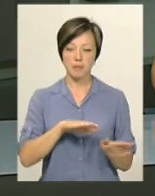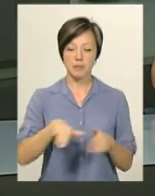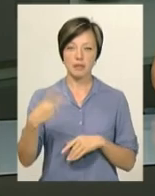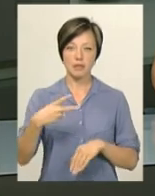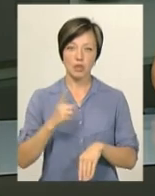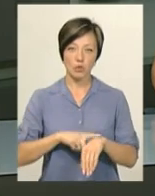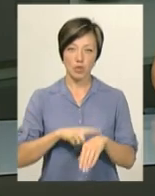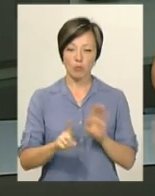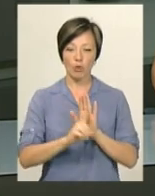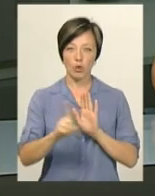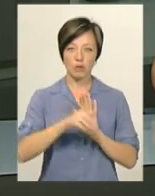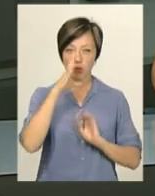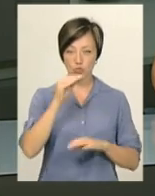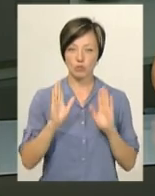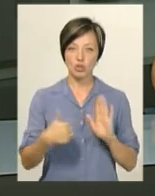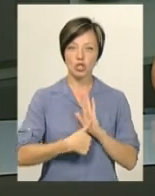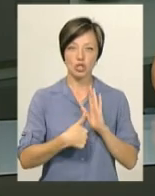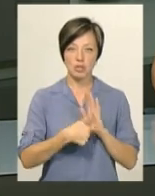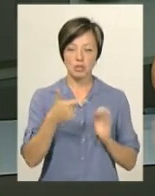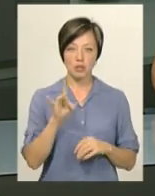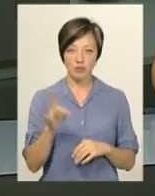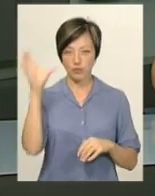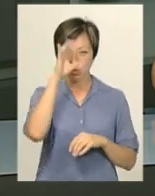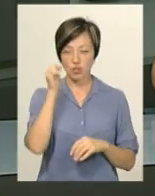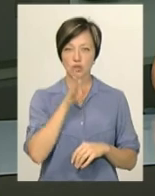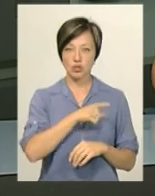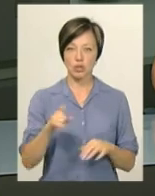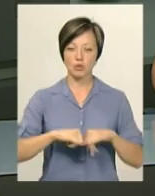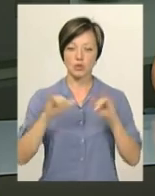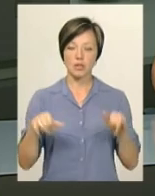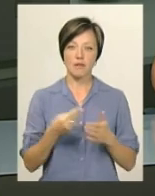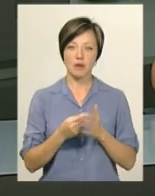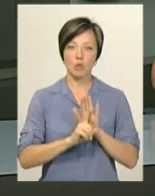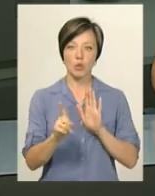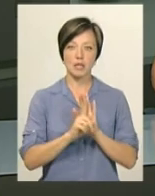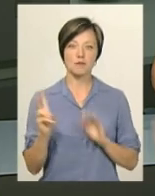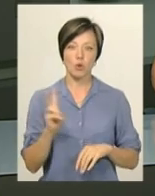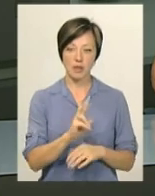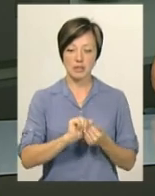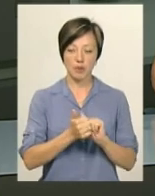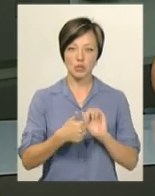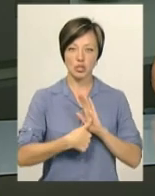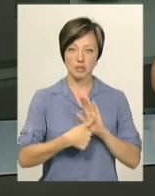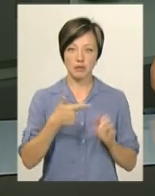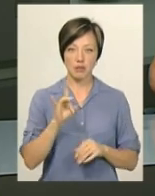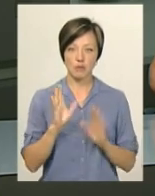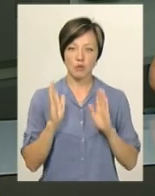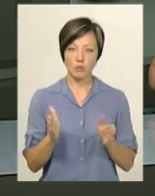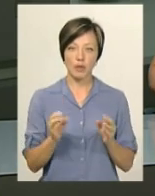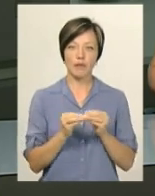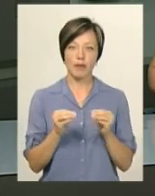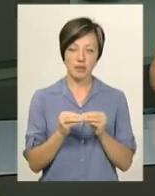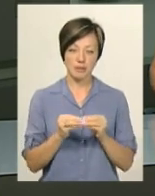20-ї години проїзд у маршрутках буде 6 гривень, у нічний час зросте вартість проїзду і в тролейбусах. Замість 6 гривень буде